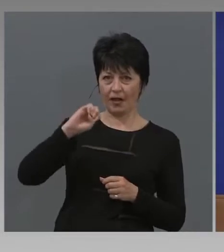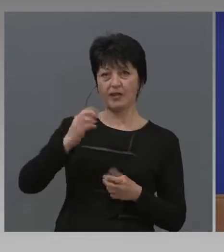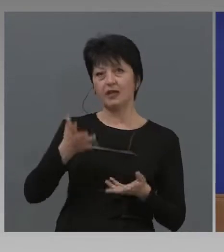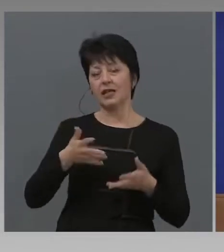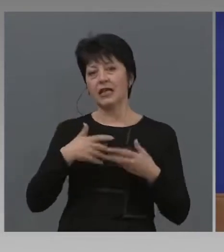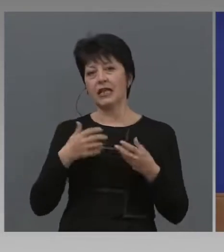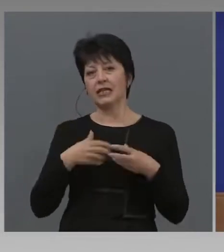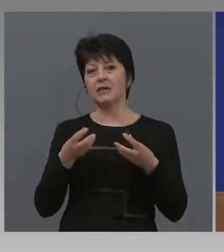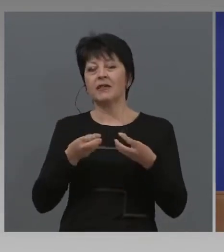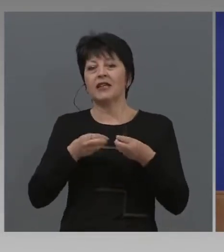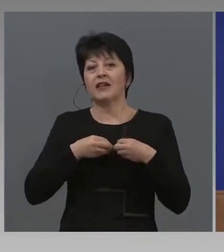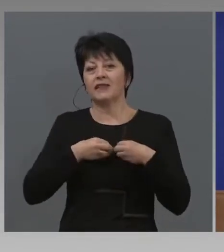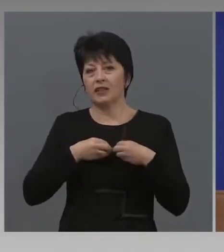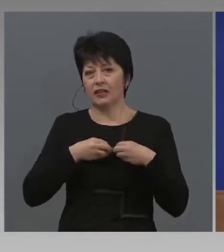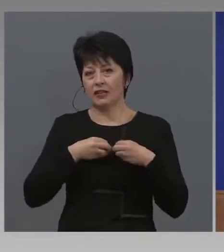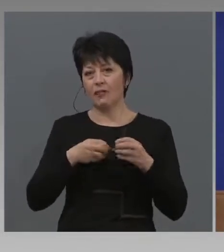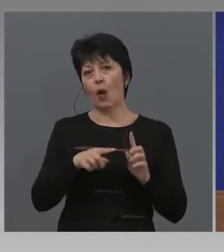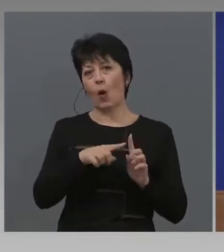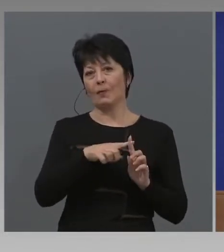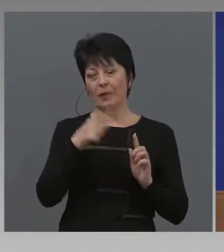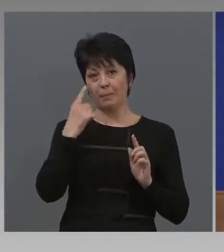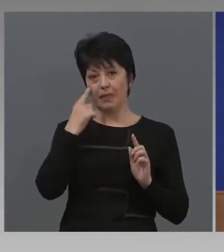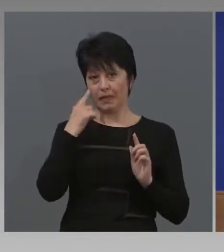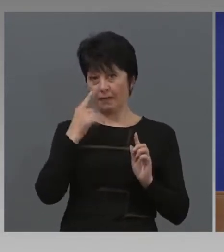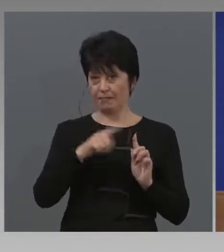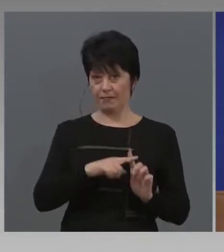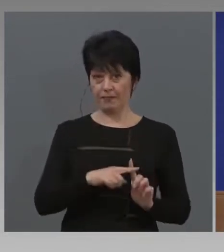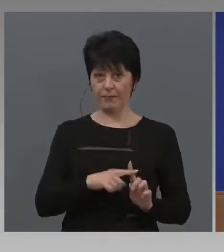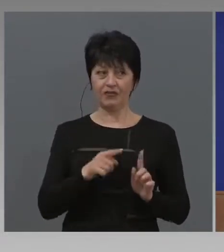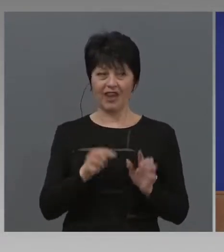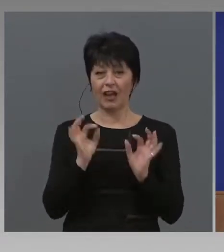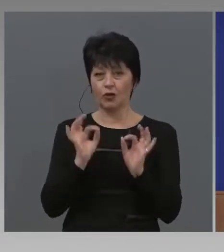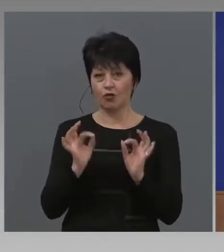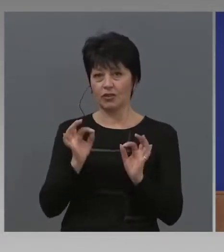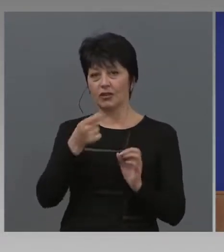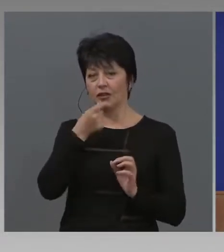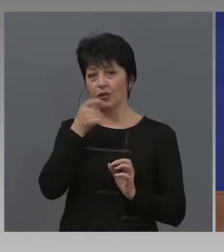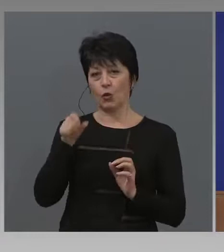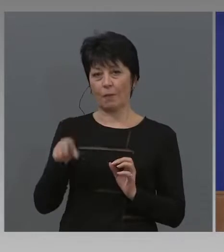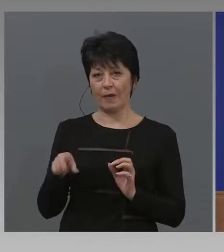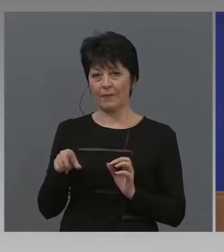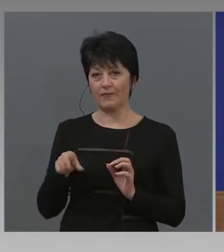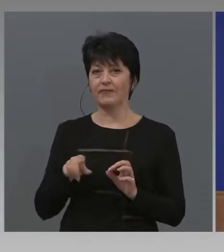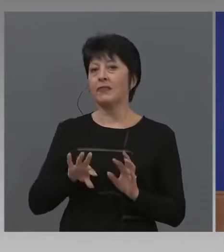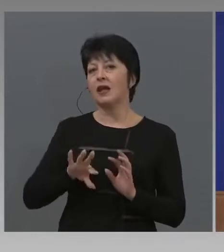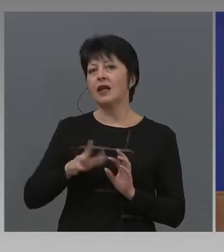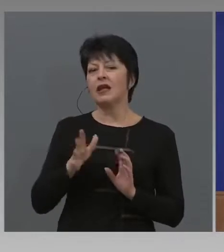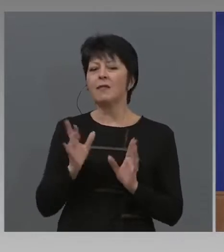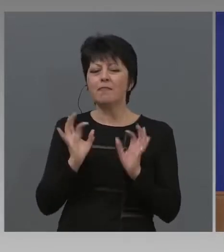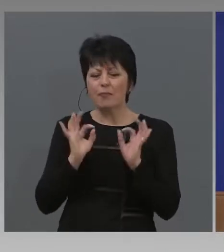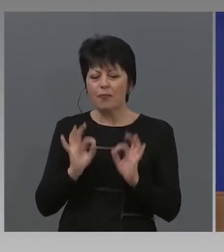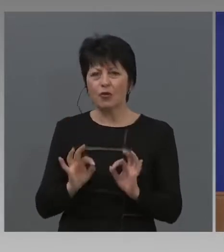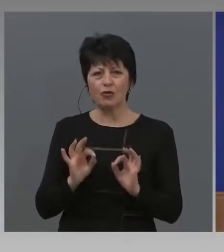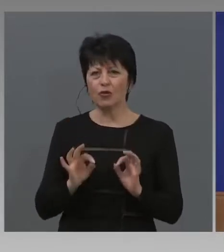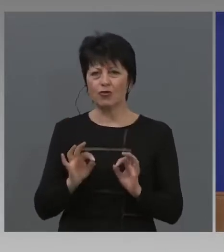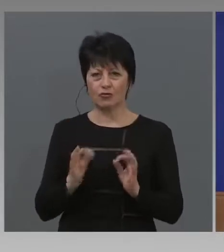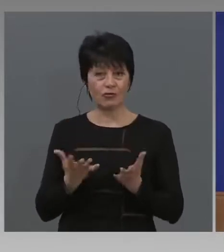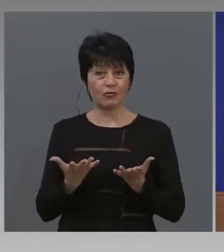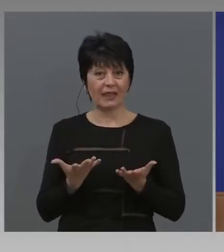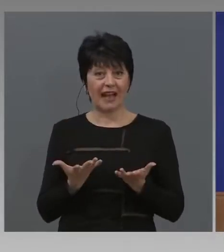искаме да вдъхнем оптимизъм. това е точната дума. Или по-точно какво след